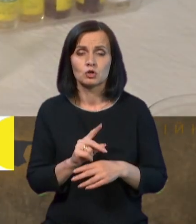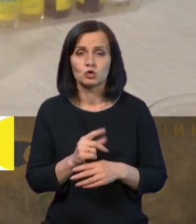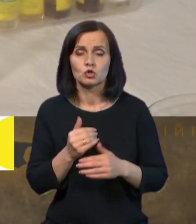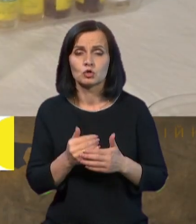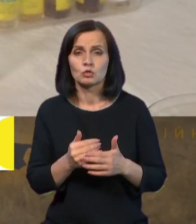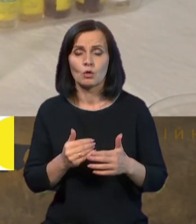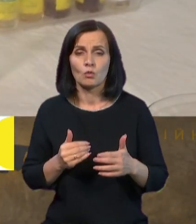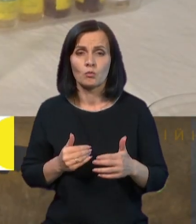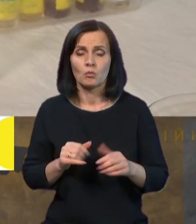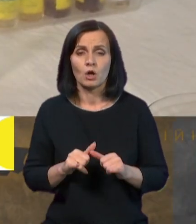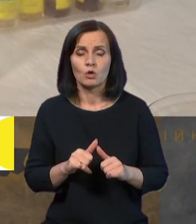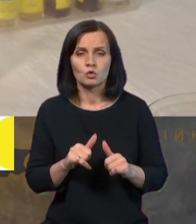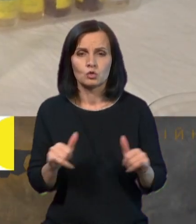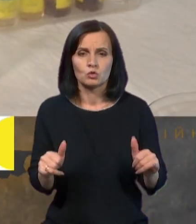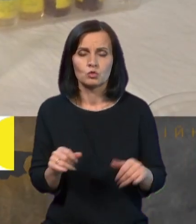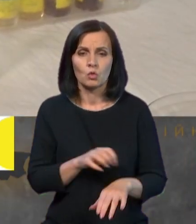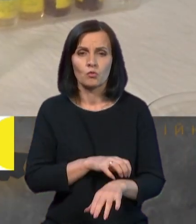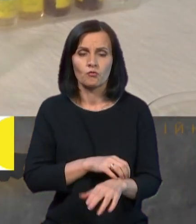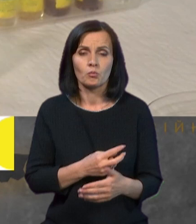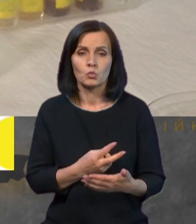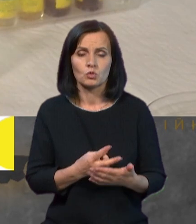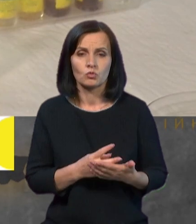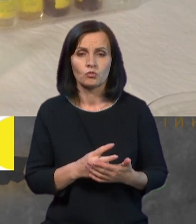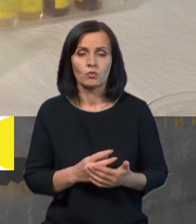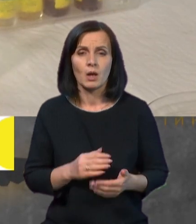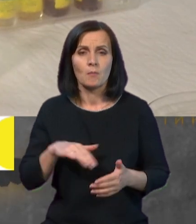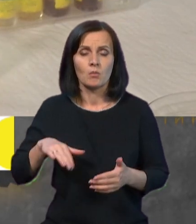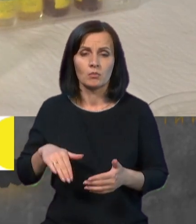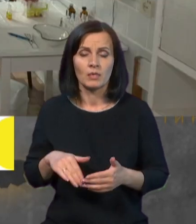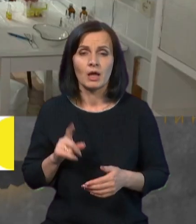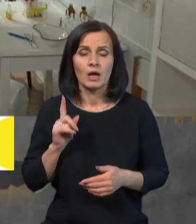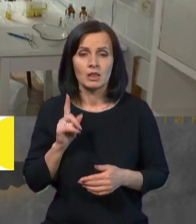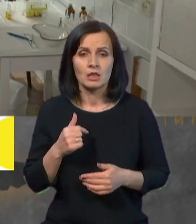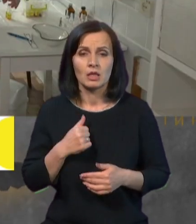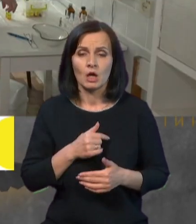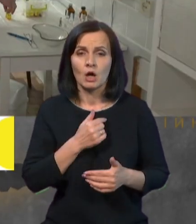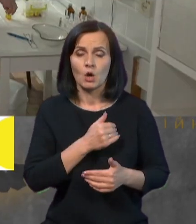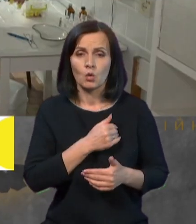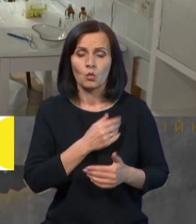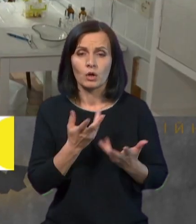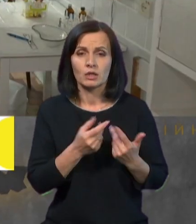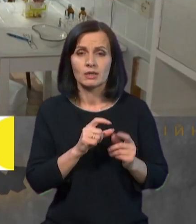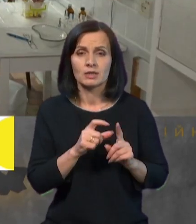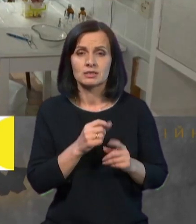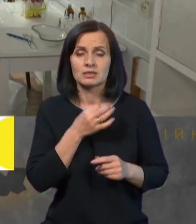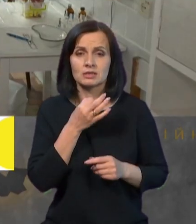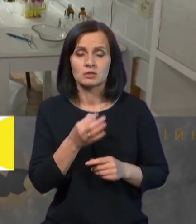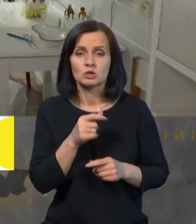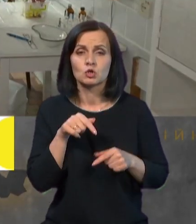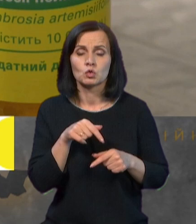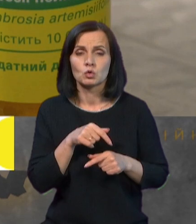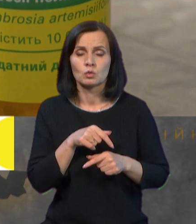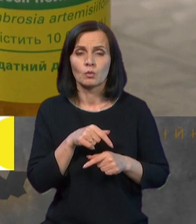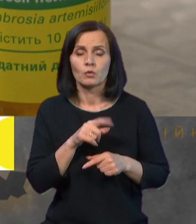розвиток алергічних проявів наподалі. Але я хотіла б декілька слів сказати за той момент,